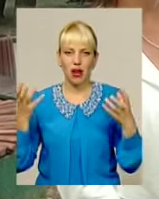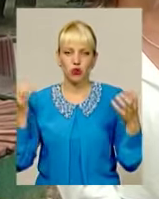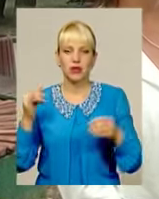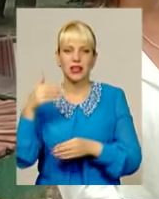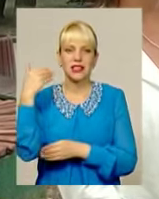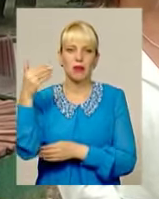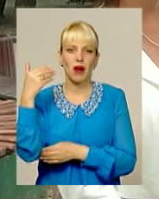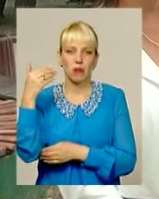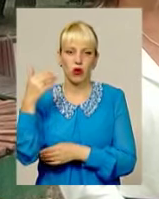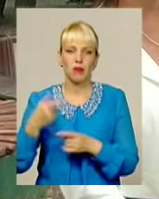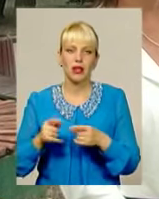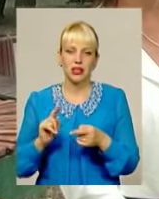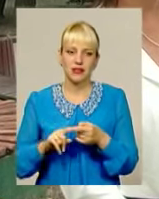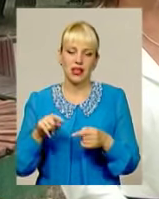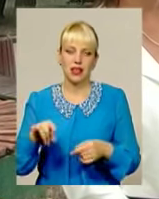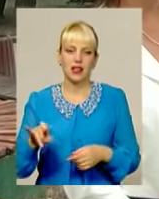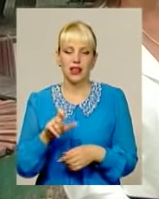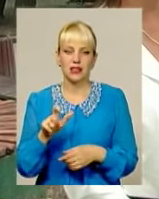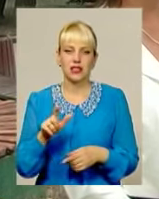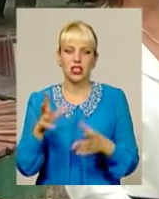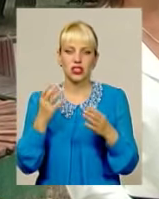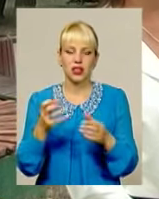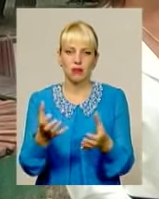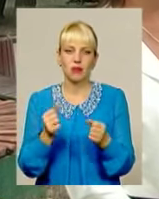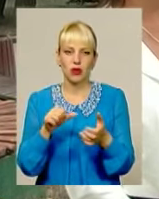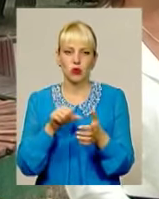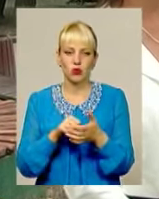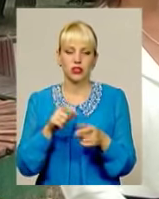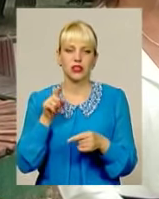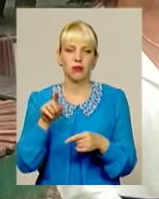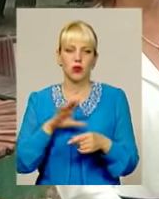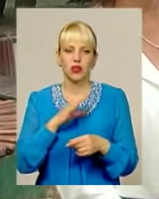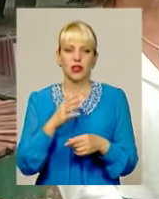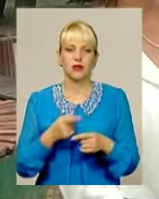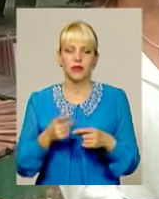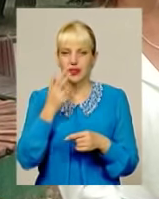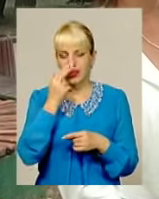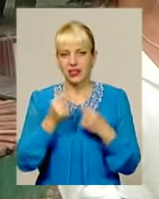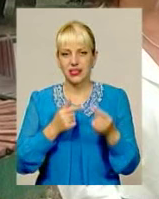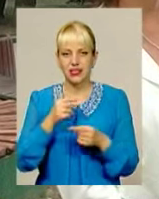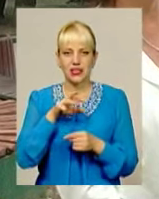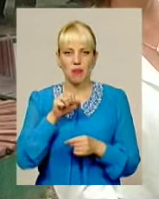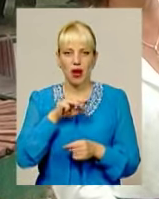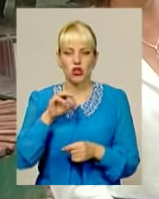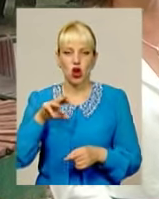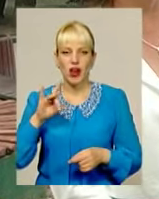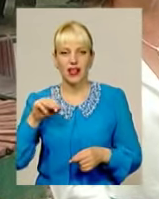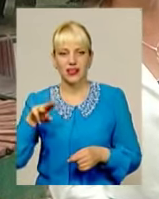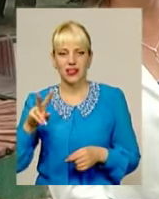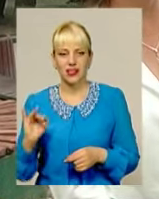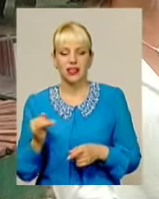прапорами. В цей раз і ще приймала така участь, була, там називається традиційні мажоретки. Тобто це